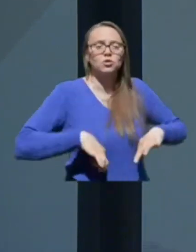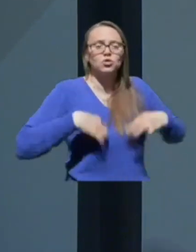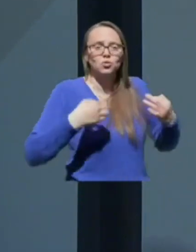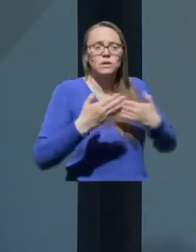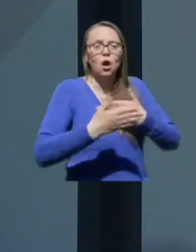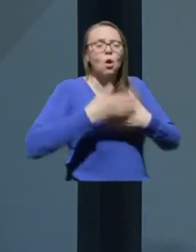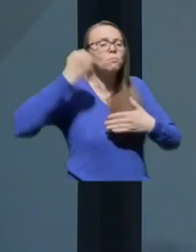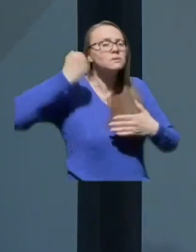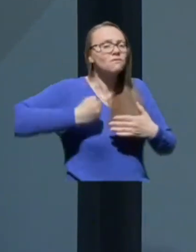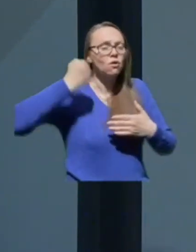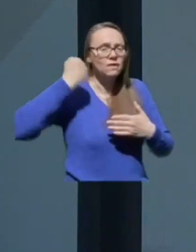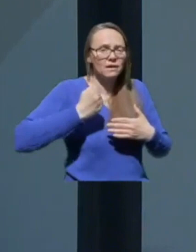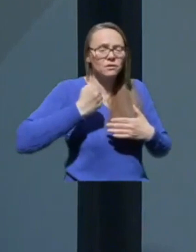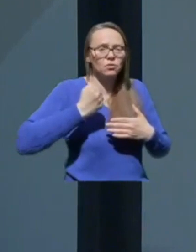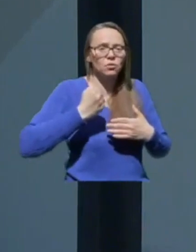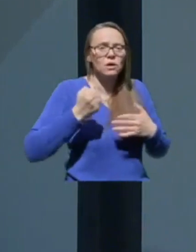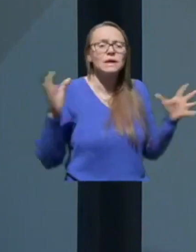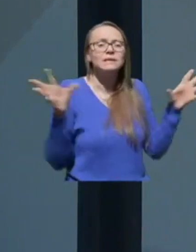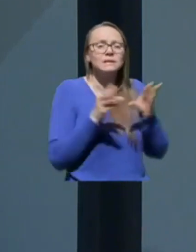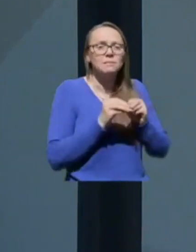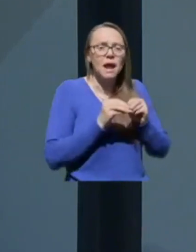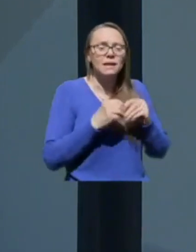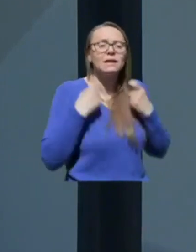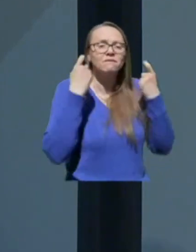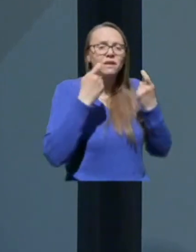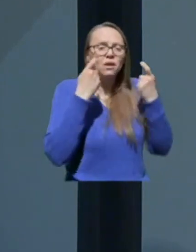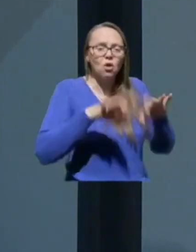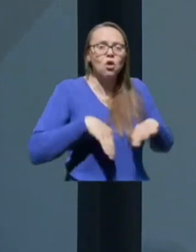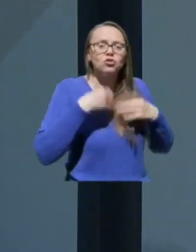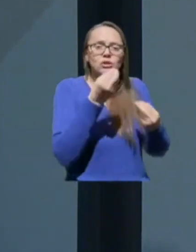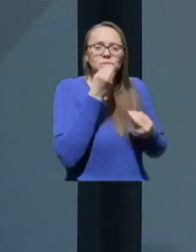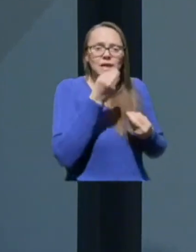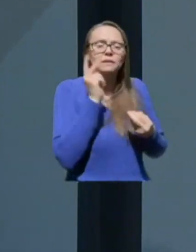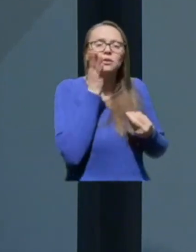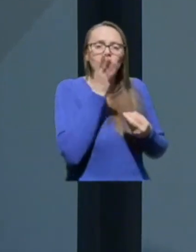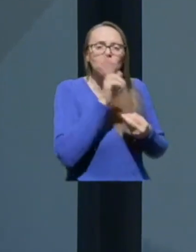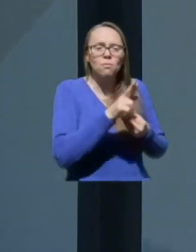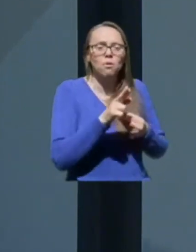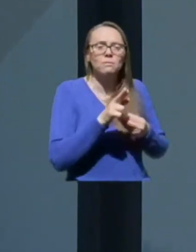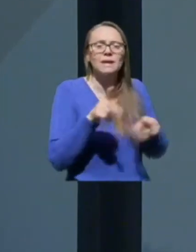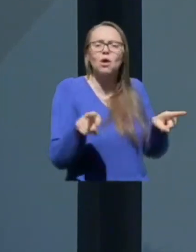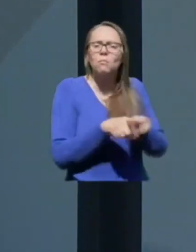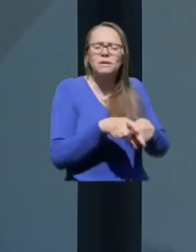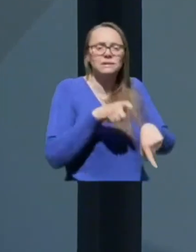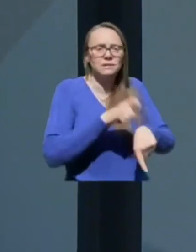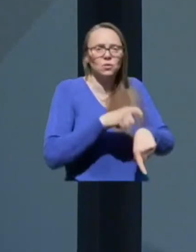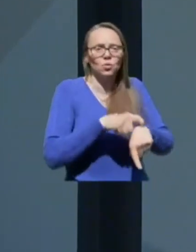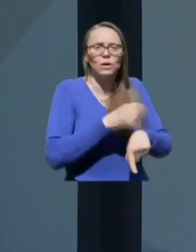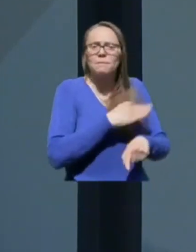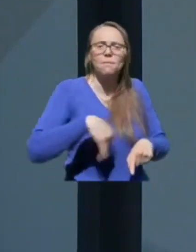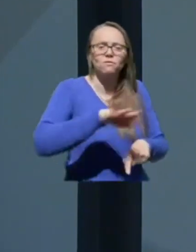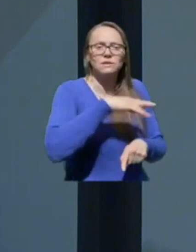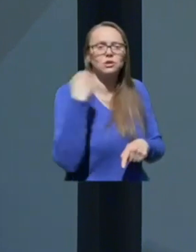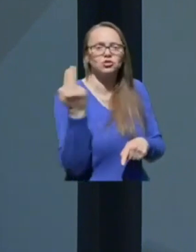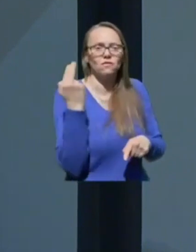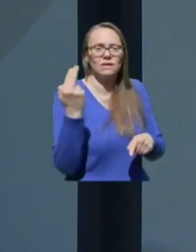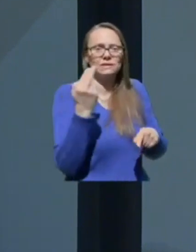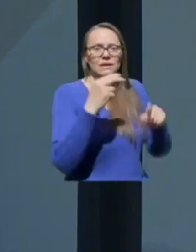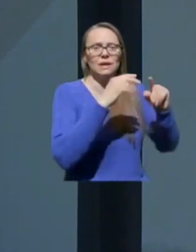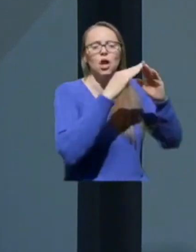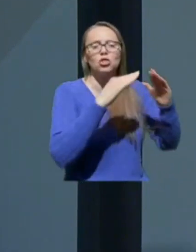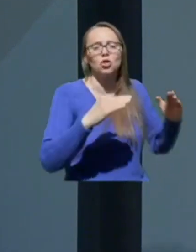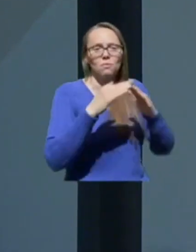zvonenju zvonov zbrali na velikonočnem zajetrku, ki ga bomo imeli ob isti uri po vseh slovenskih domovih.